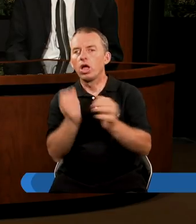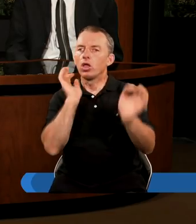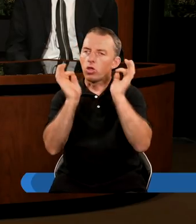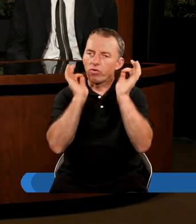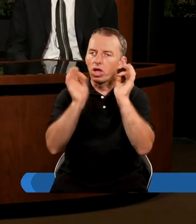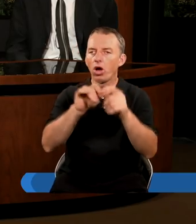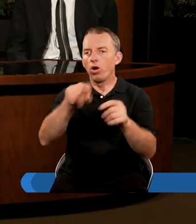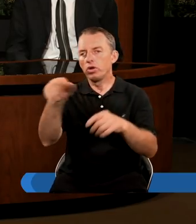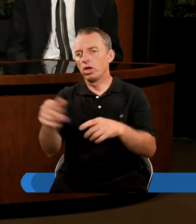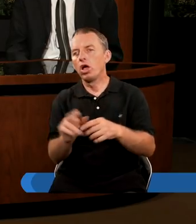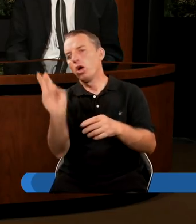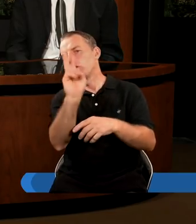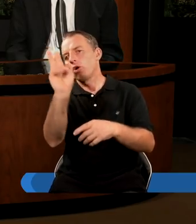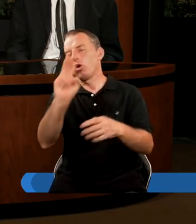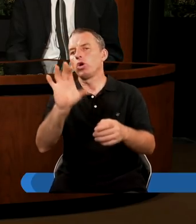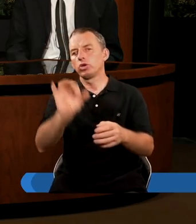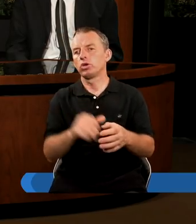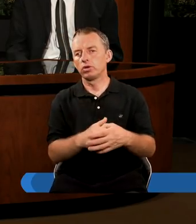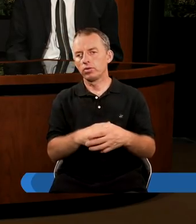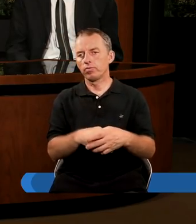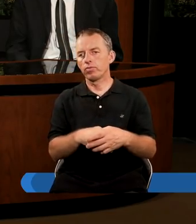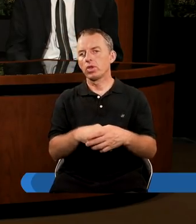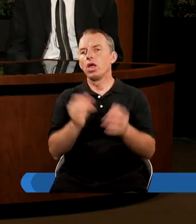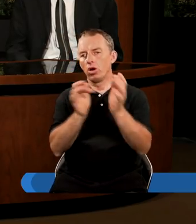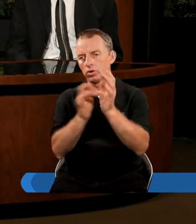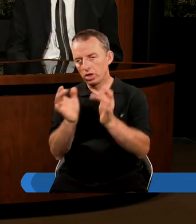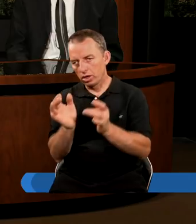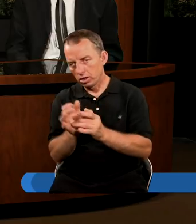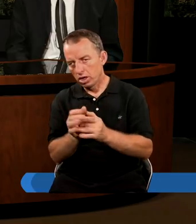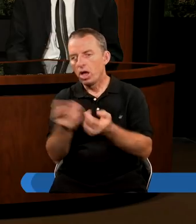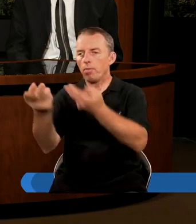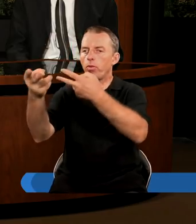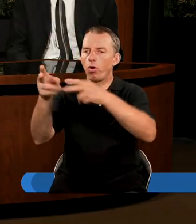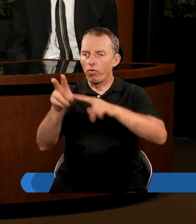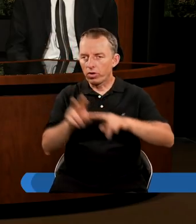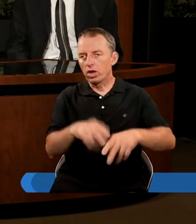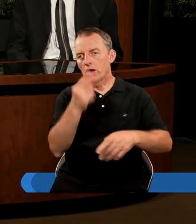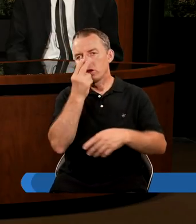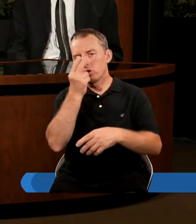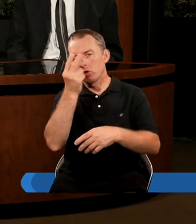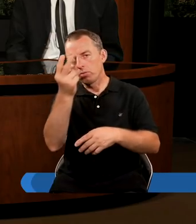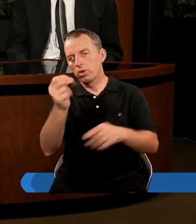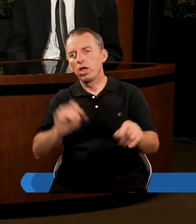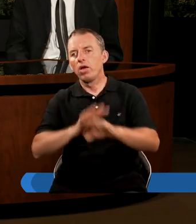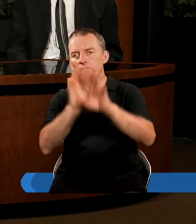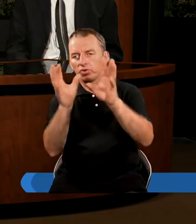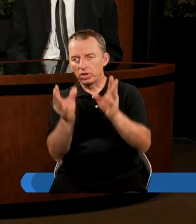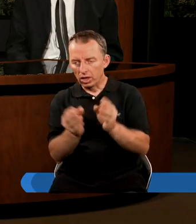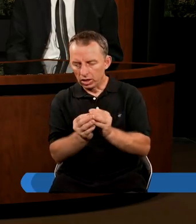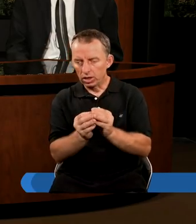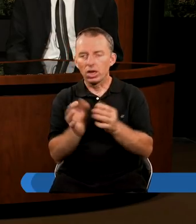dowiaduje o nich od kogoś. A Jezusa powracającego zobaczą wszyscy